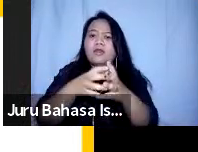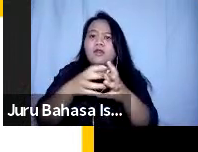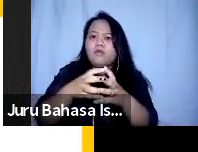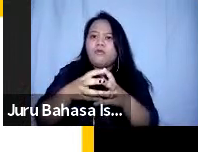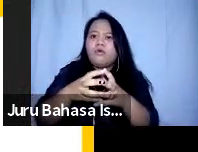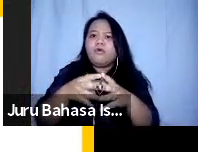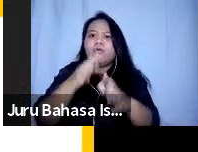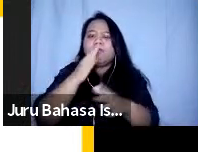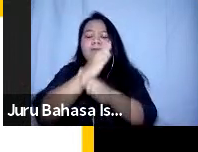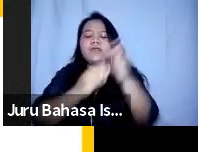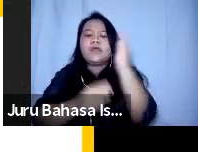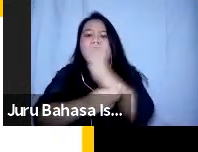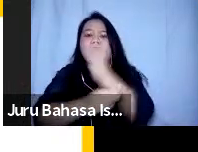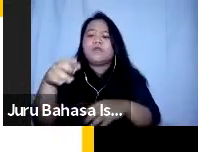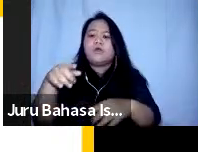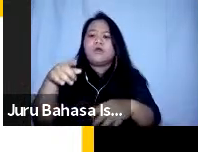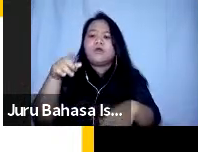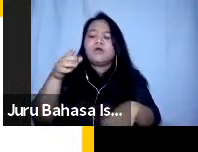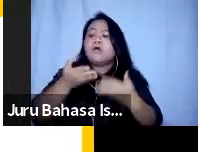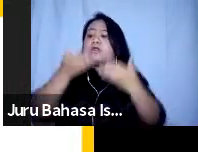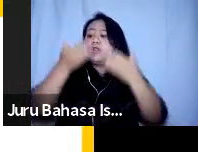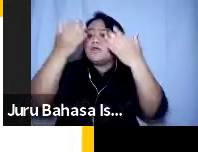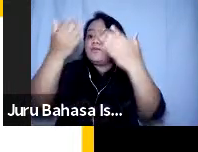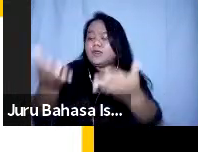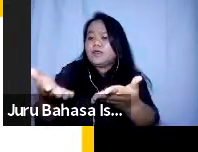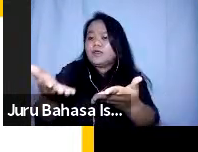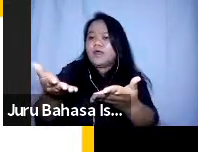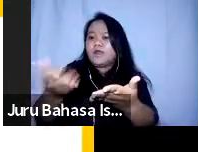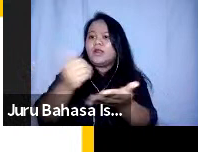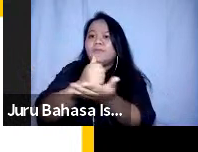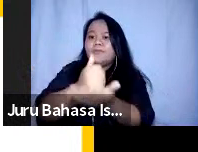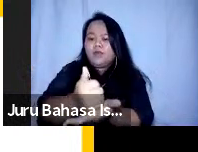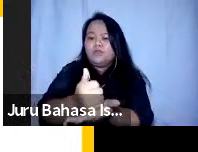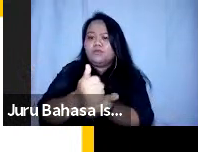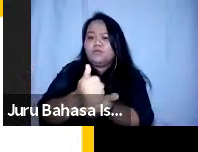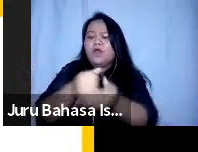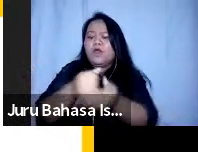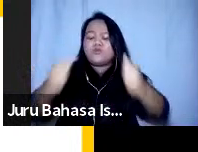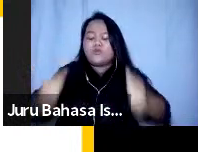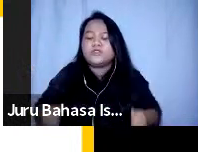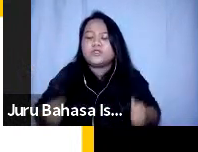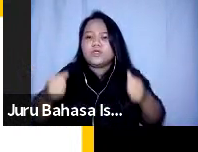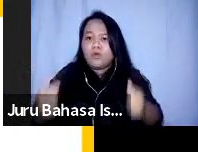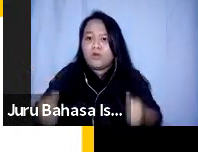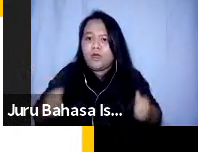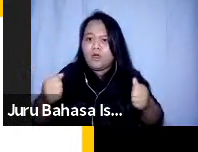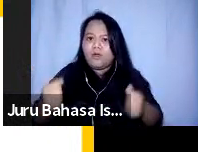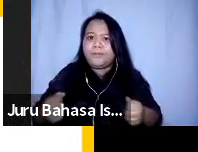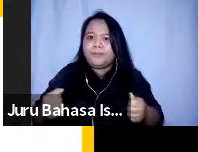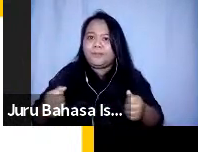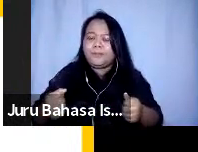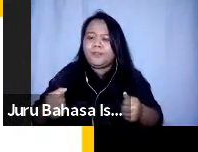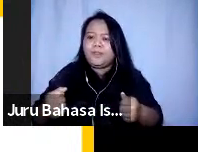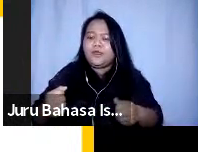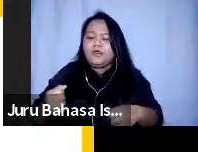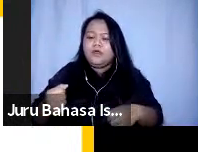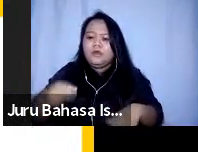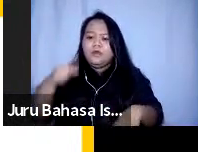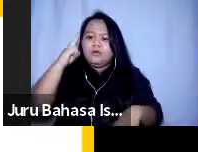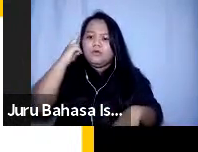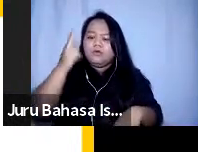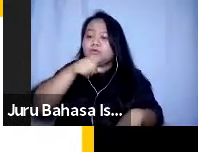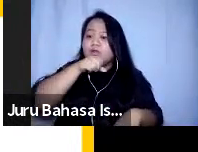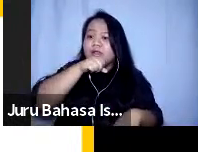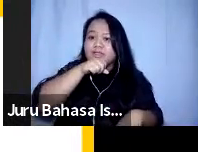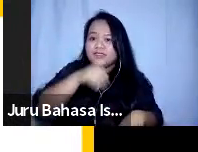disabilitas maka akan diberikan bantuan berupa alat bantuan kuciroda kemudian untuk orang